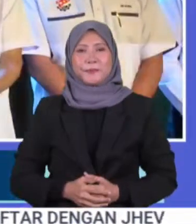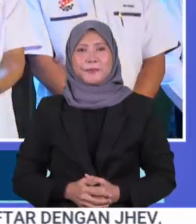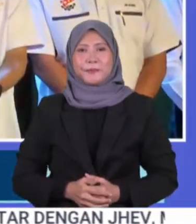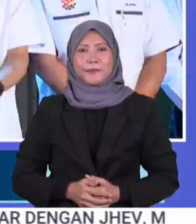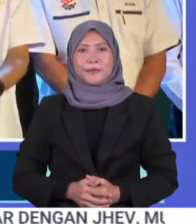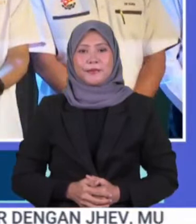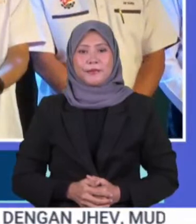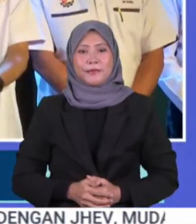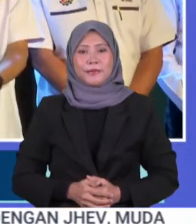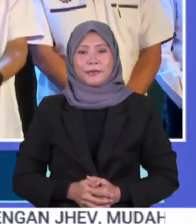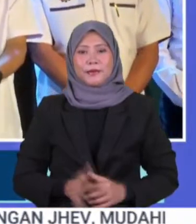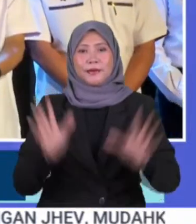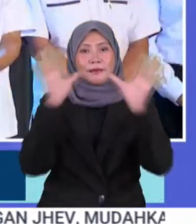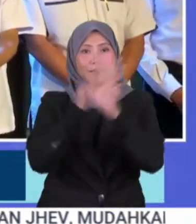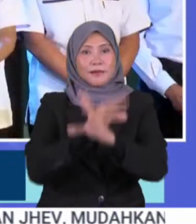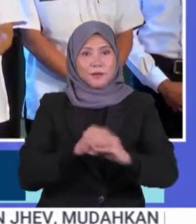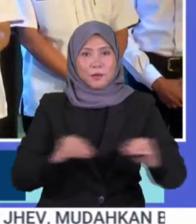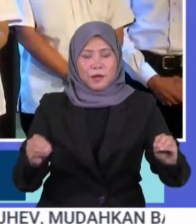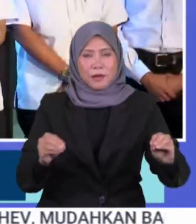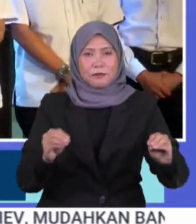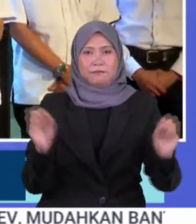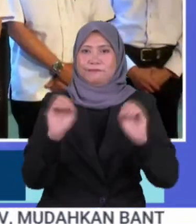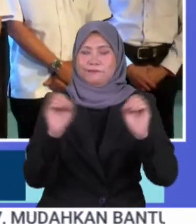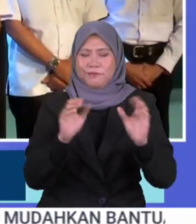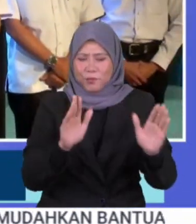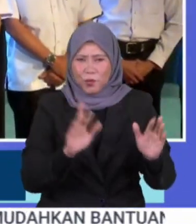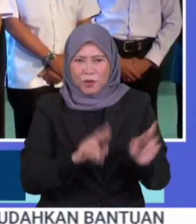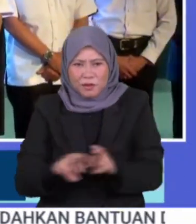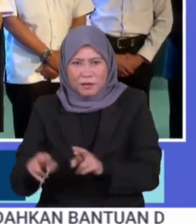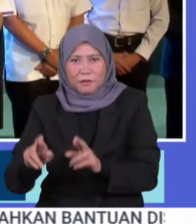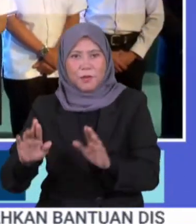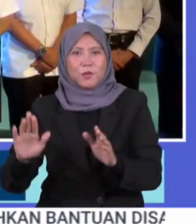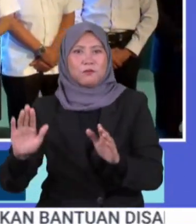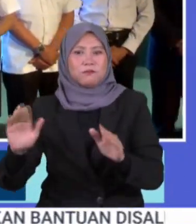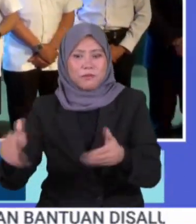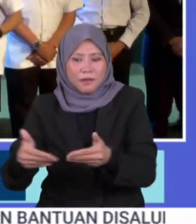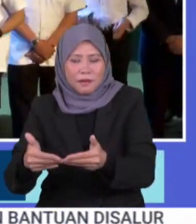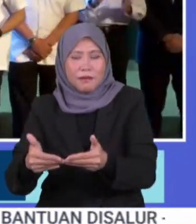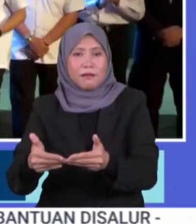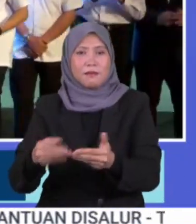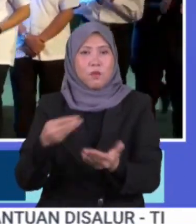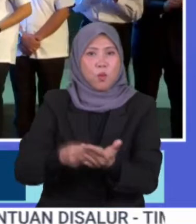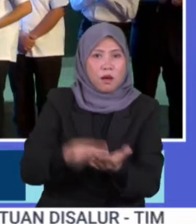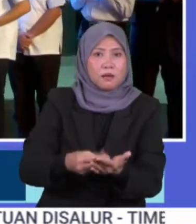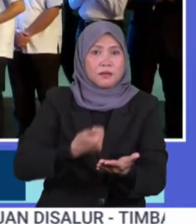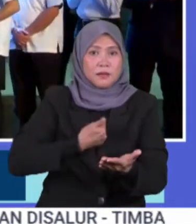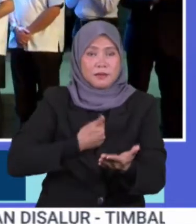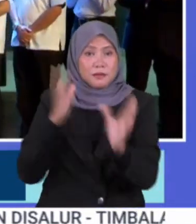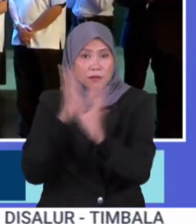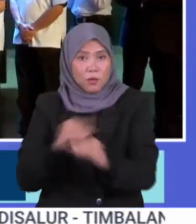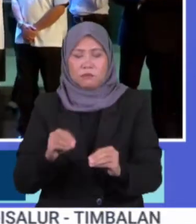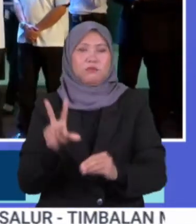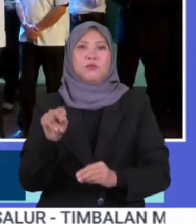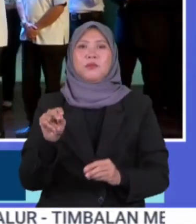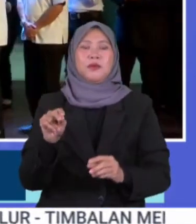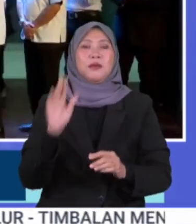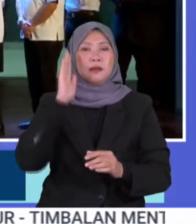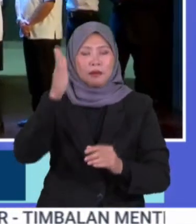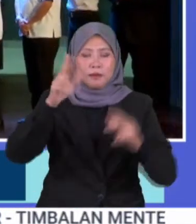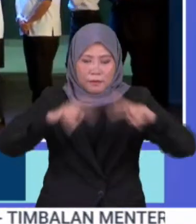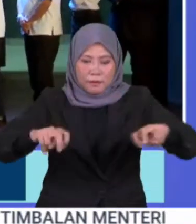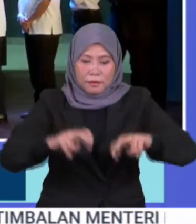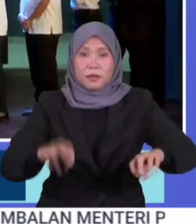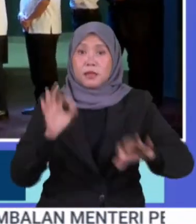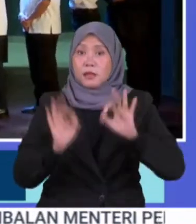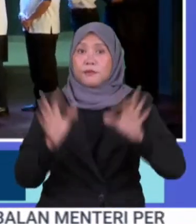Sarawak tidak merancang memperkenalkan mata wang sendiri Jelas Premier, kajian perlu dilakukan terlebih dahulu jika